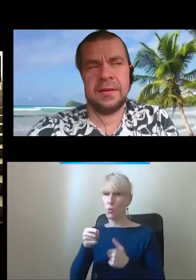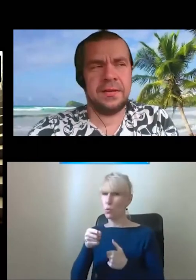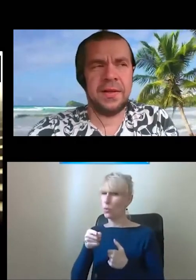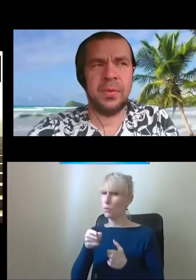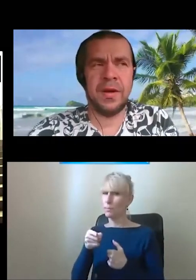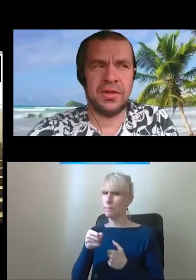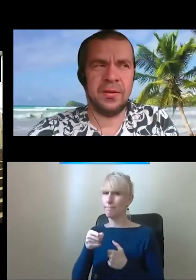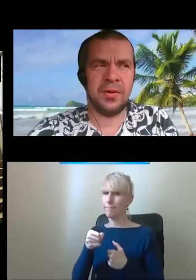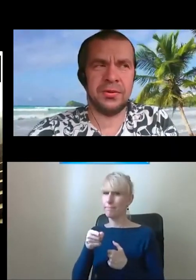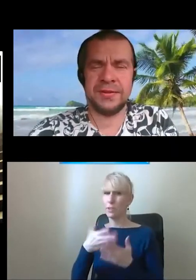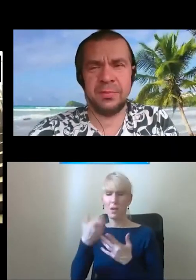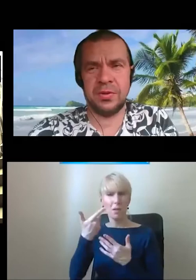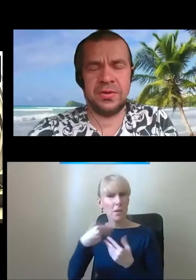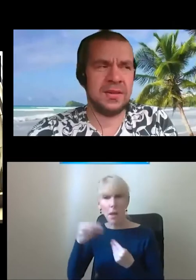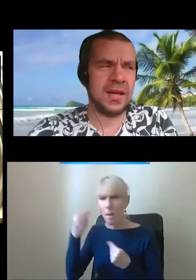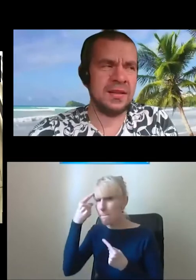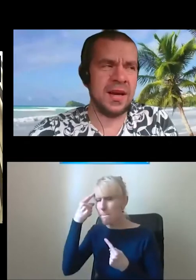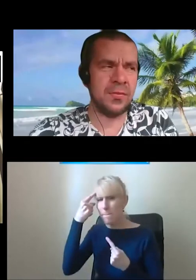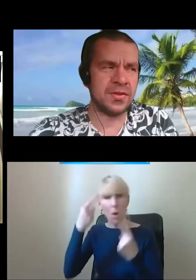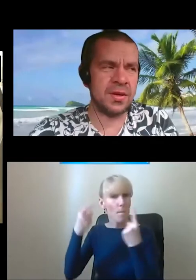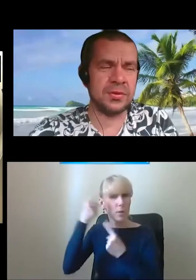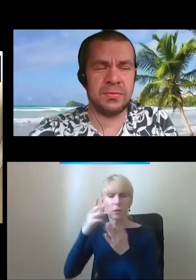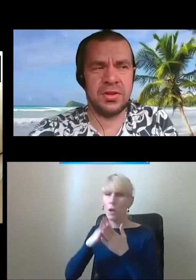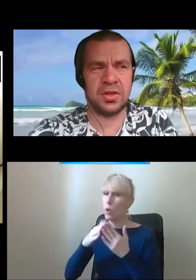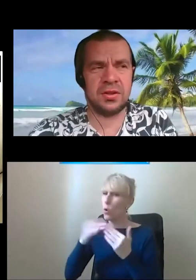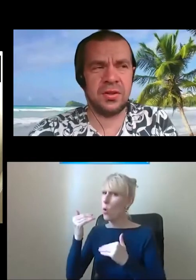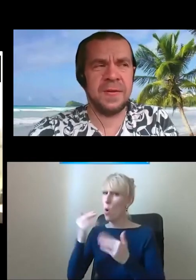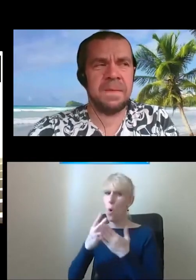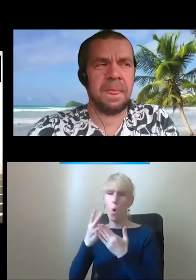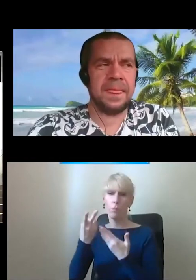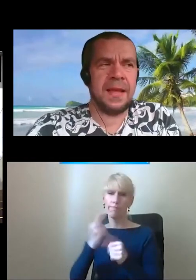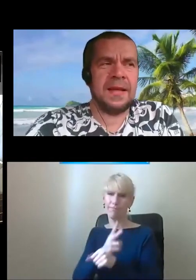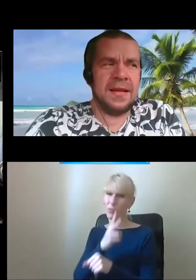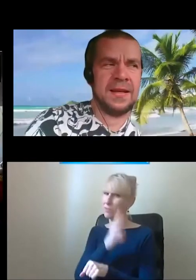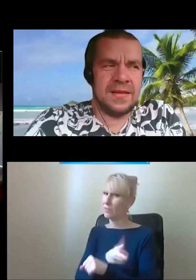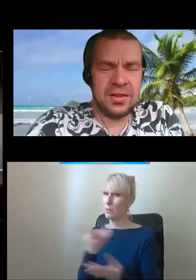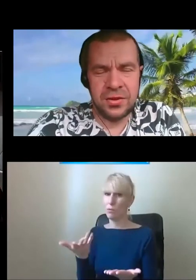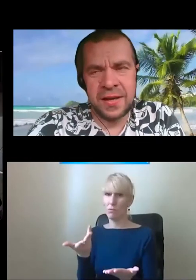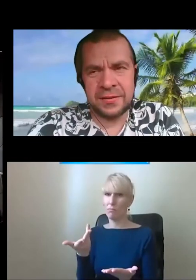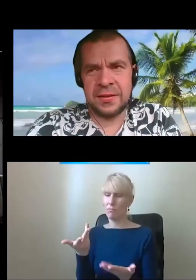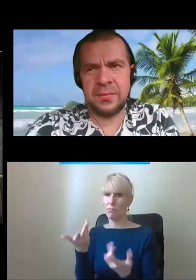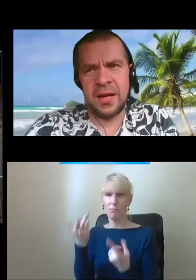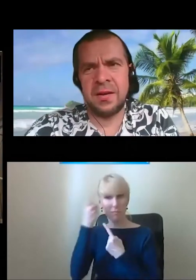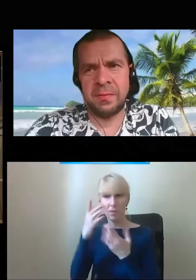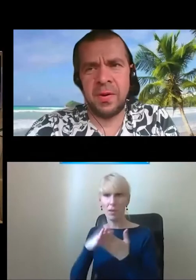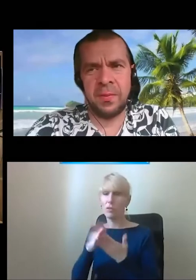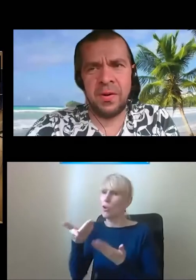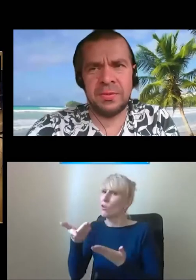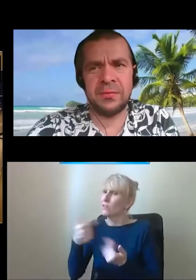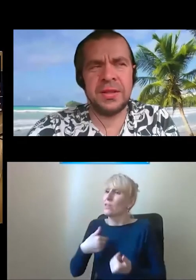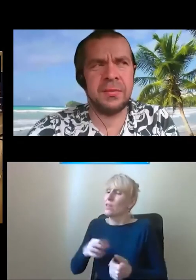absolutnie nie pomyślał o dostępności. Ja uważam osobiście, że to nie jest dostępne. Ale